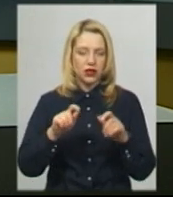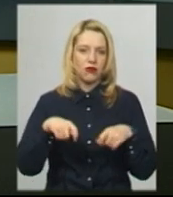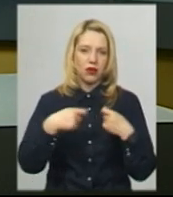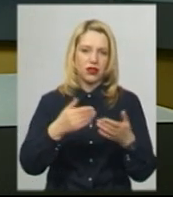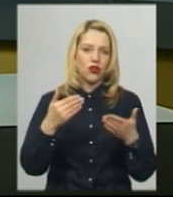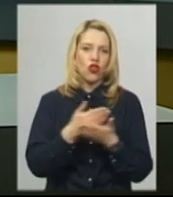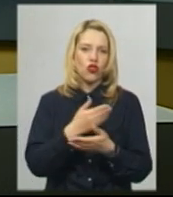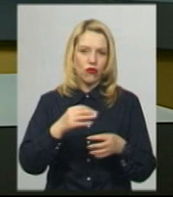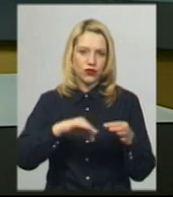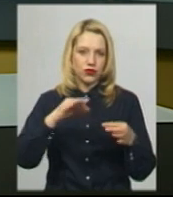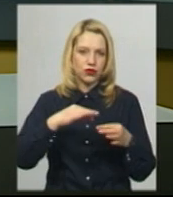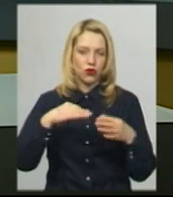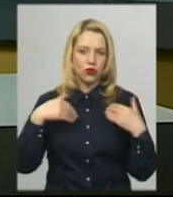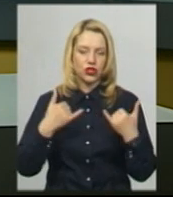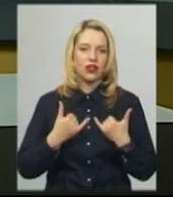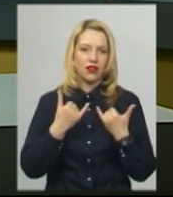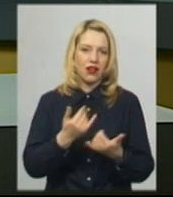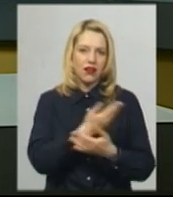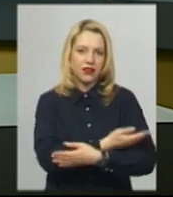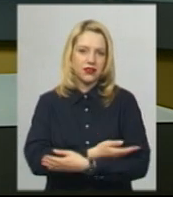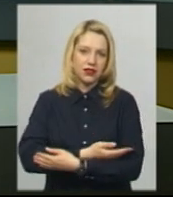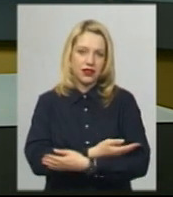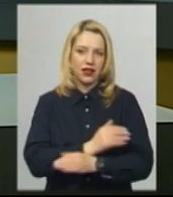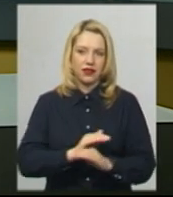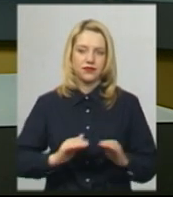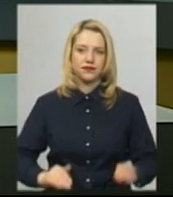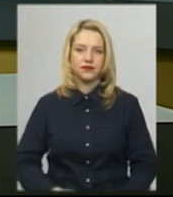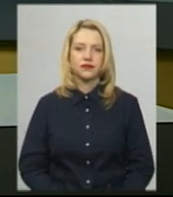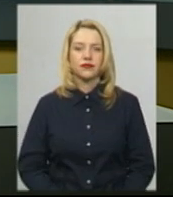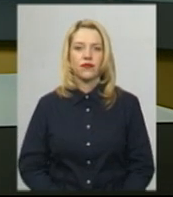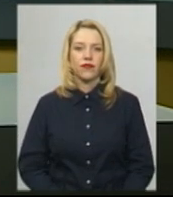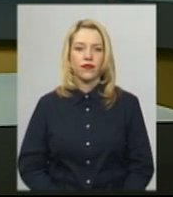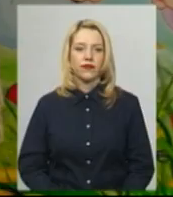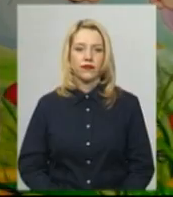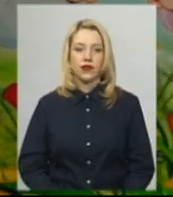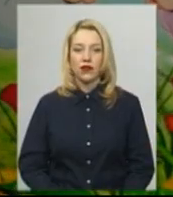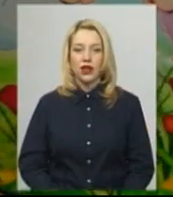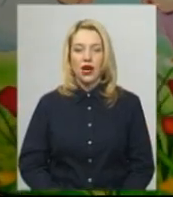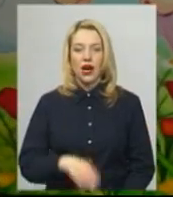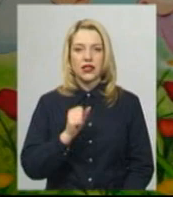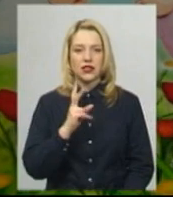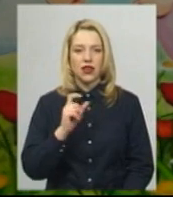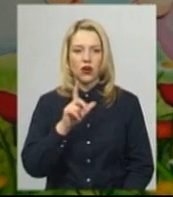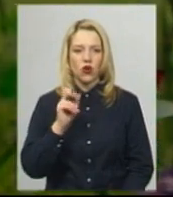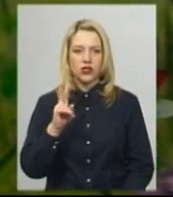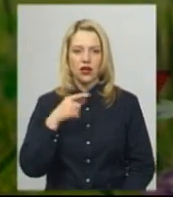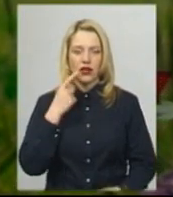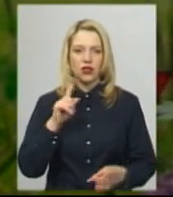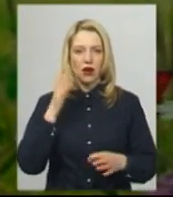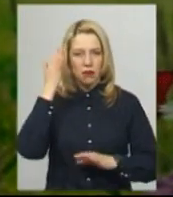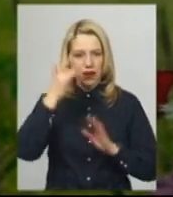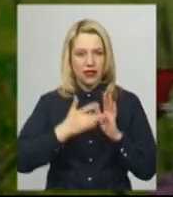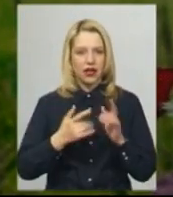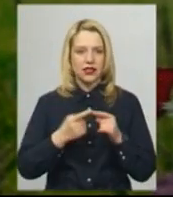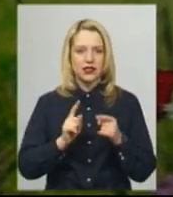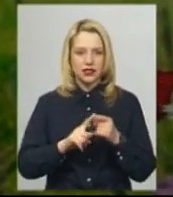новонародженим жителям Хмельниччини. Більше у сюжеті моєї колеги Нелі Шпулак. Анастасія Козак каже, що мета акції –